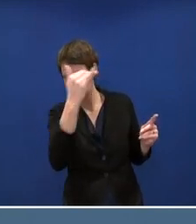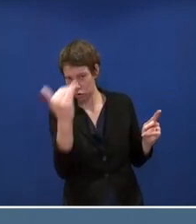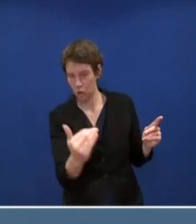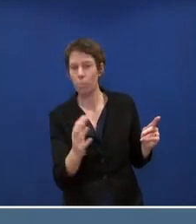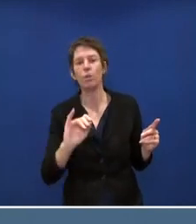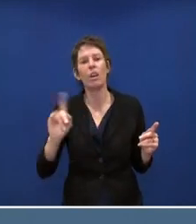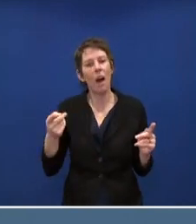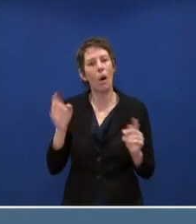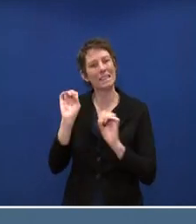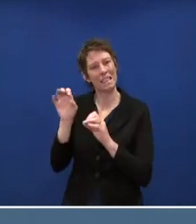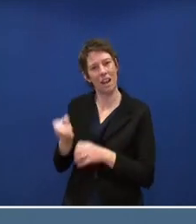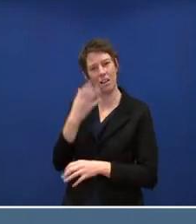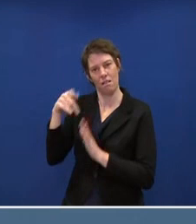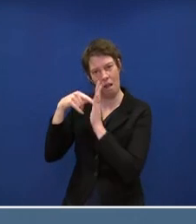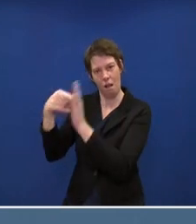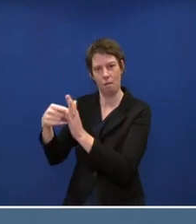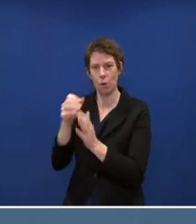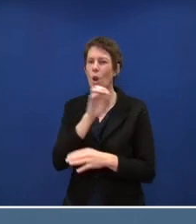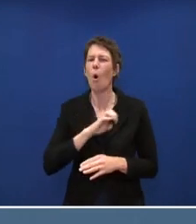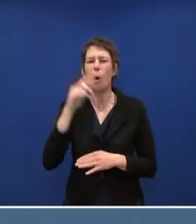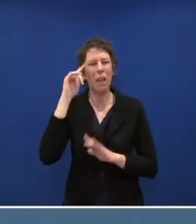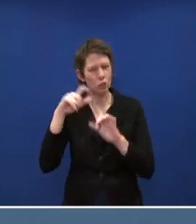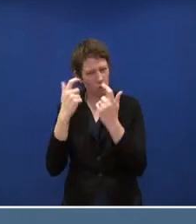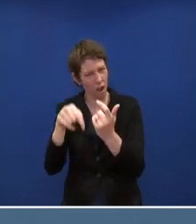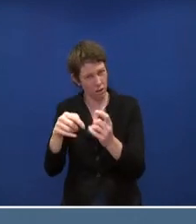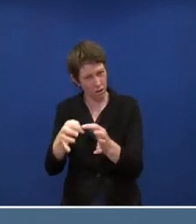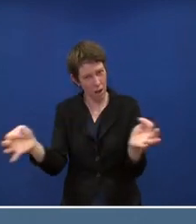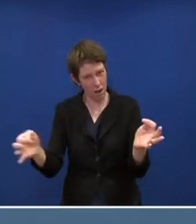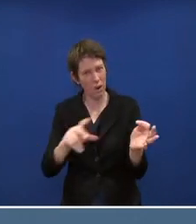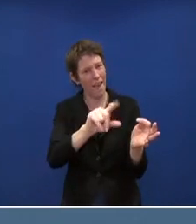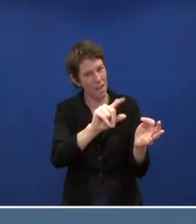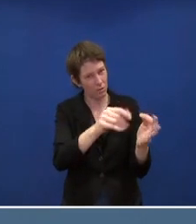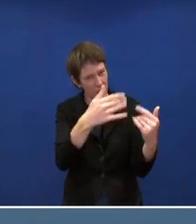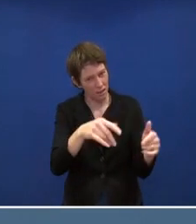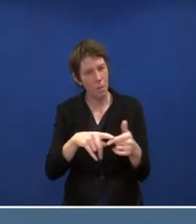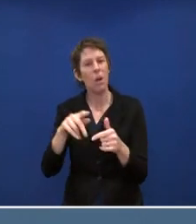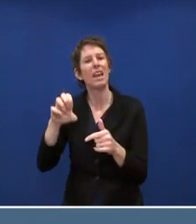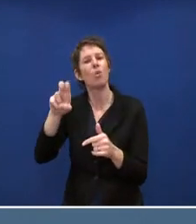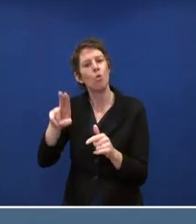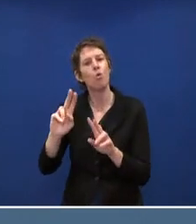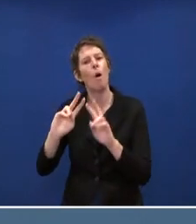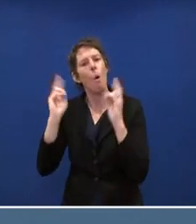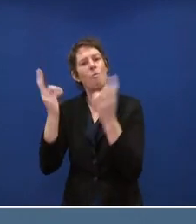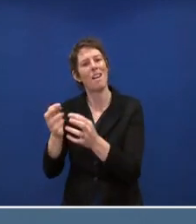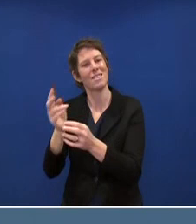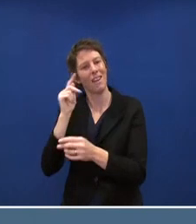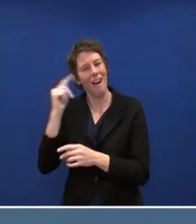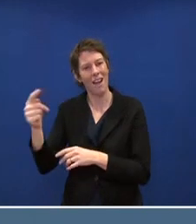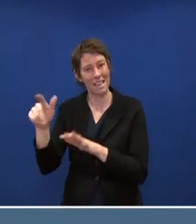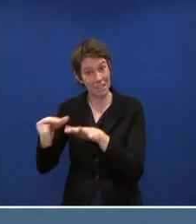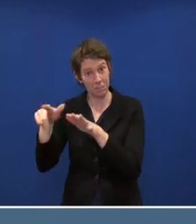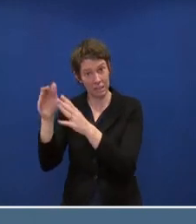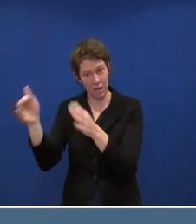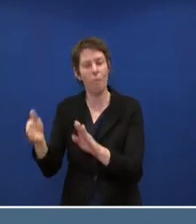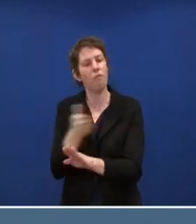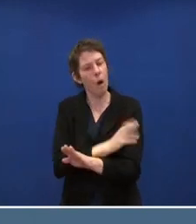dem tagenden Europäischen Rat am 11. Dezember und dem EU-Umweltrat am 17. Dezember. Also da ist